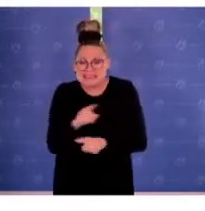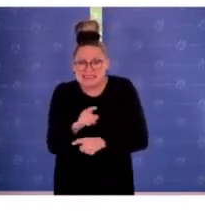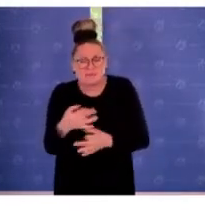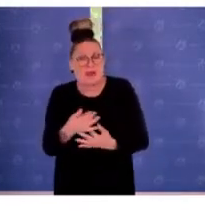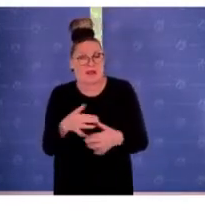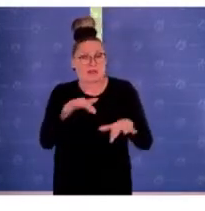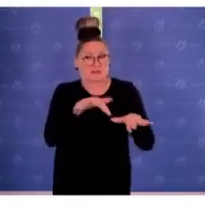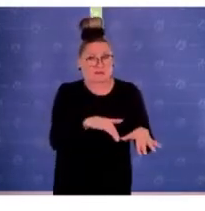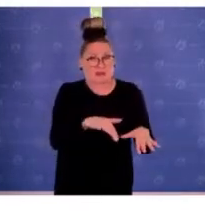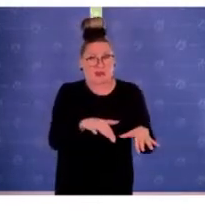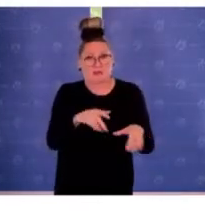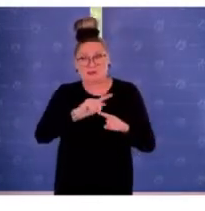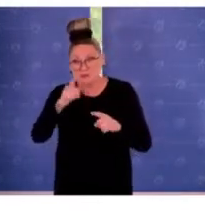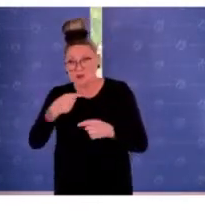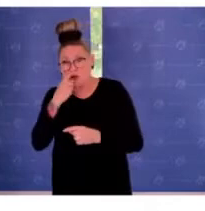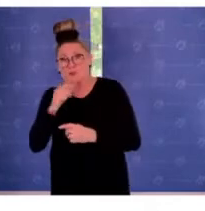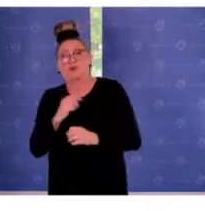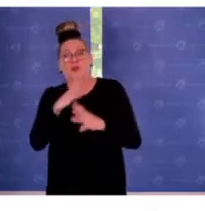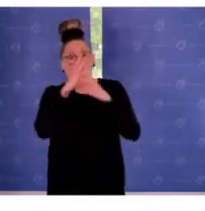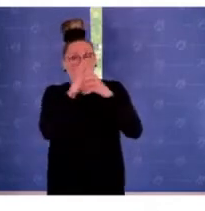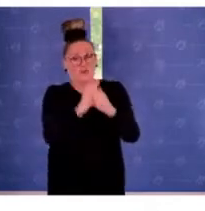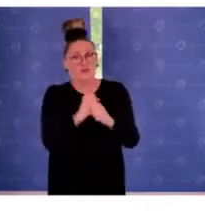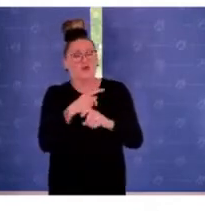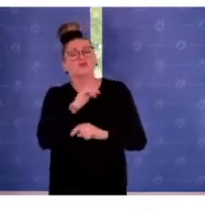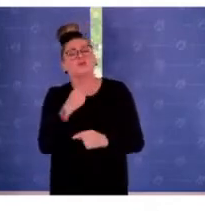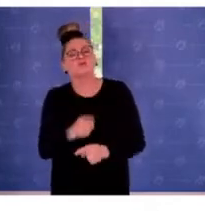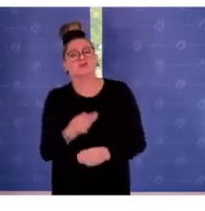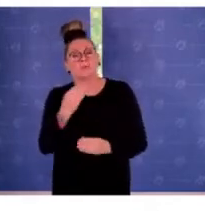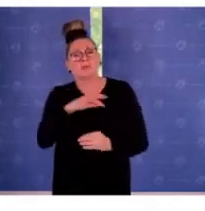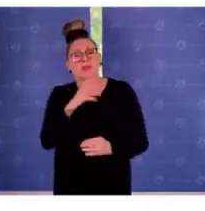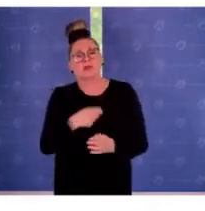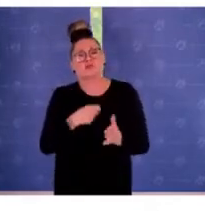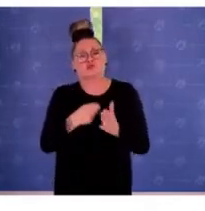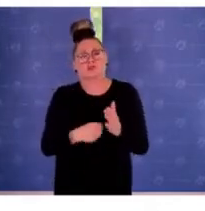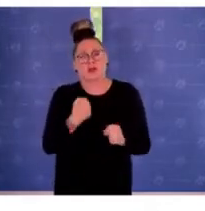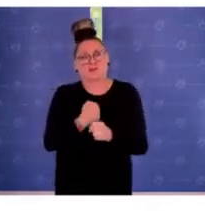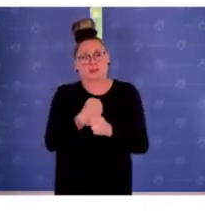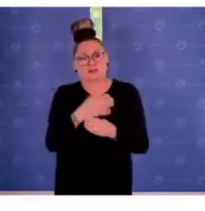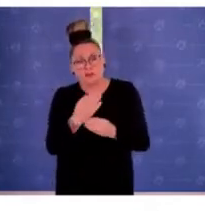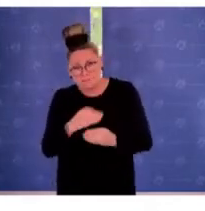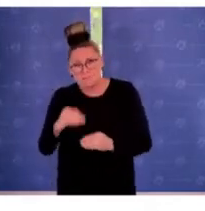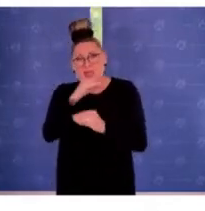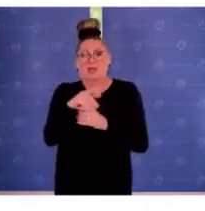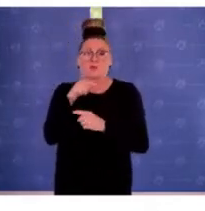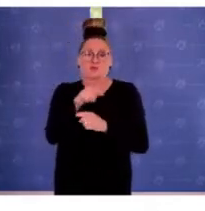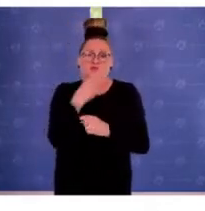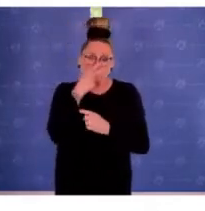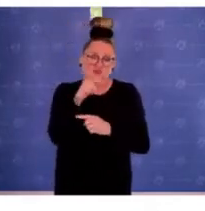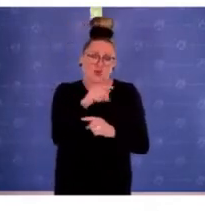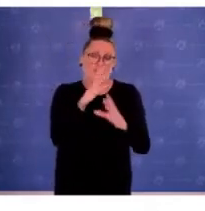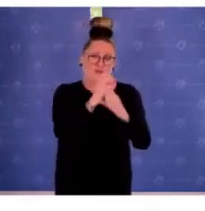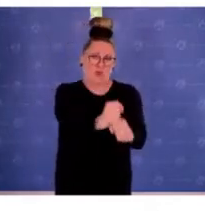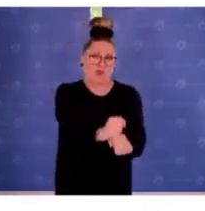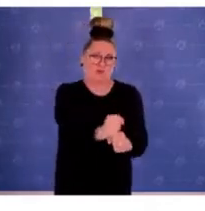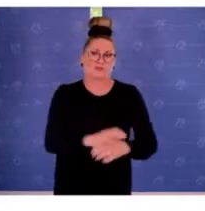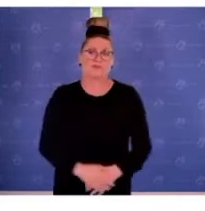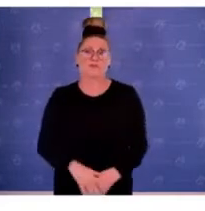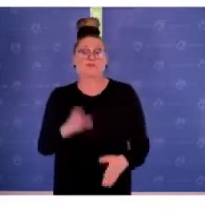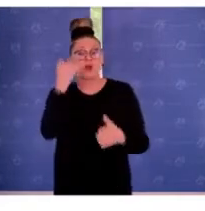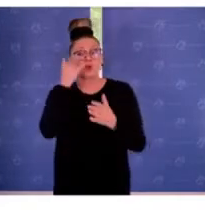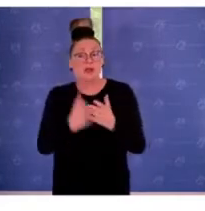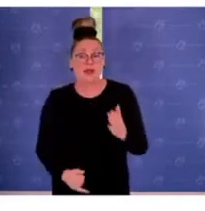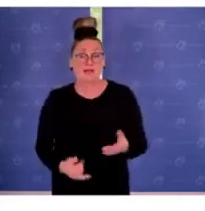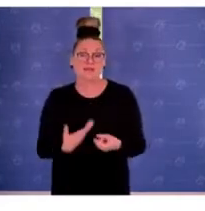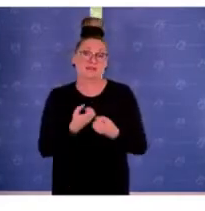wäre und dass man deswegen den Fokus auch gerade in der Strafverfolgung auf das Motiv zentral legen müssen. Und zu guter Letzt dient